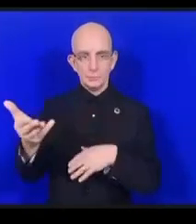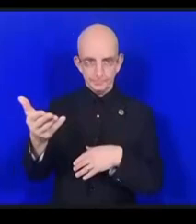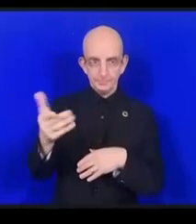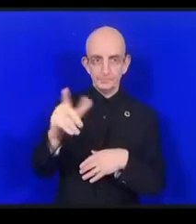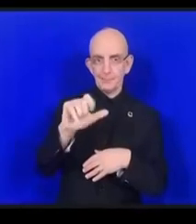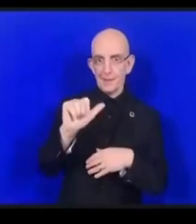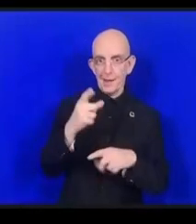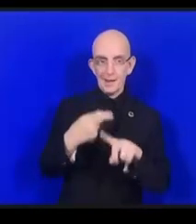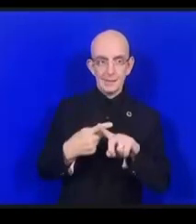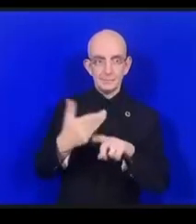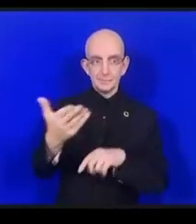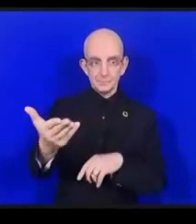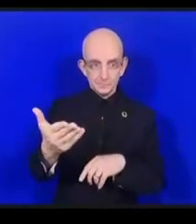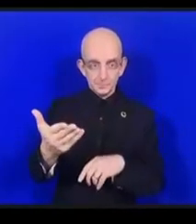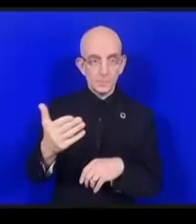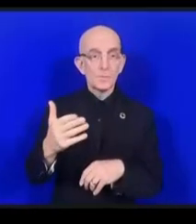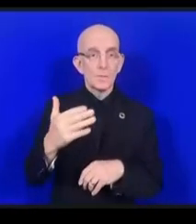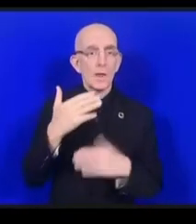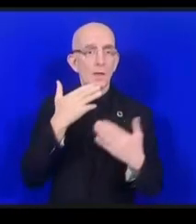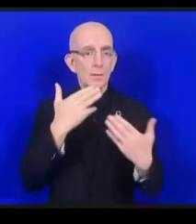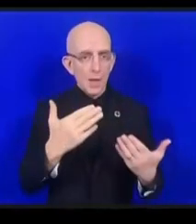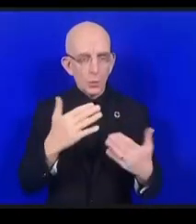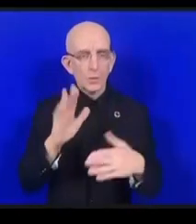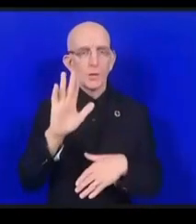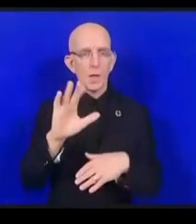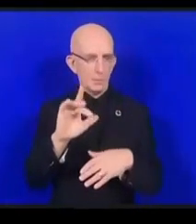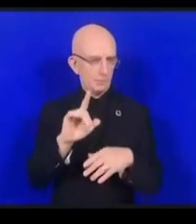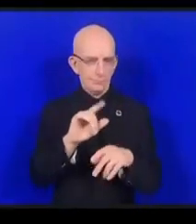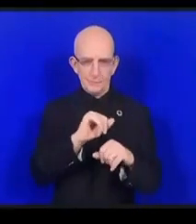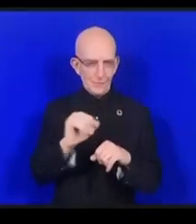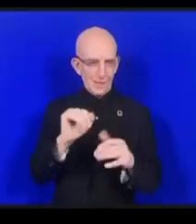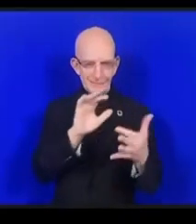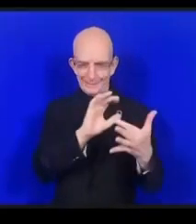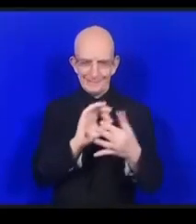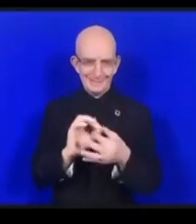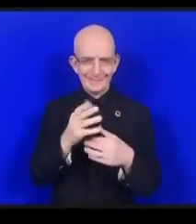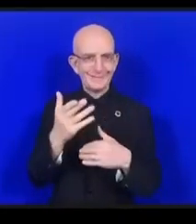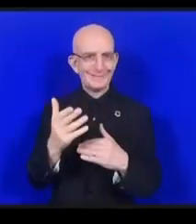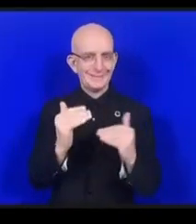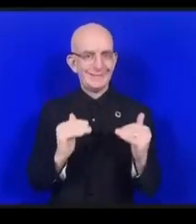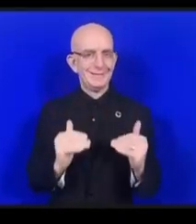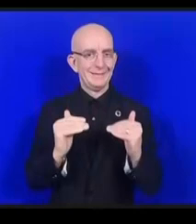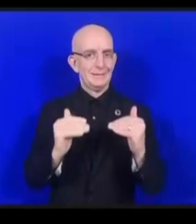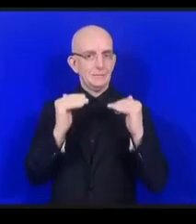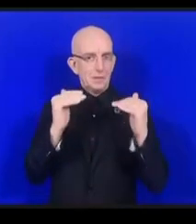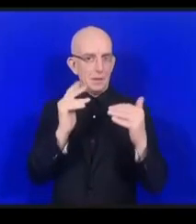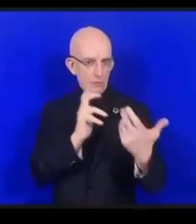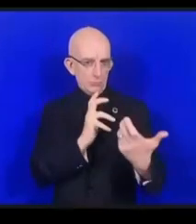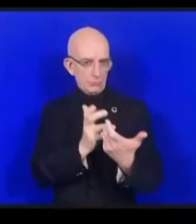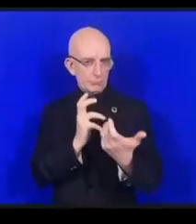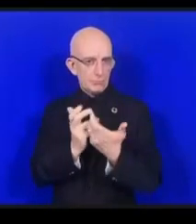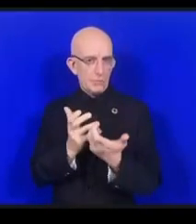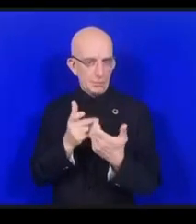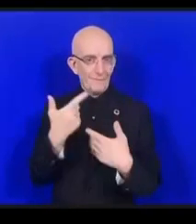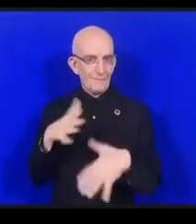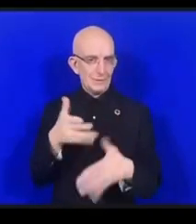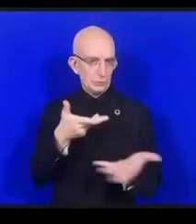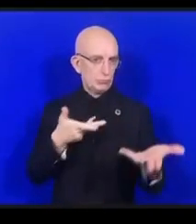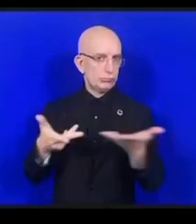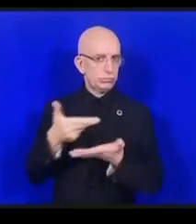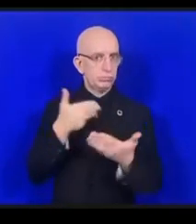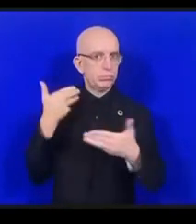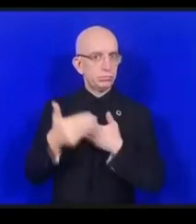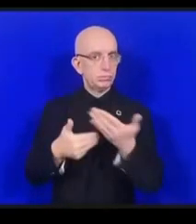compléter ce qui a déjà été dit nous passons à l'internet des objets par exemple la question des normes devient